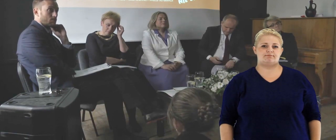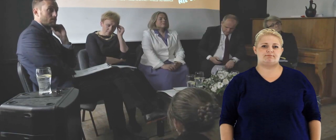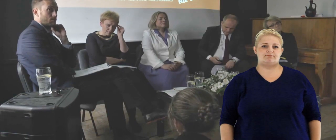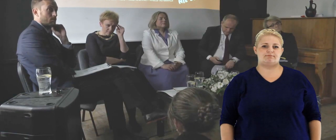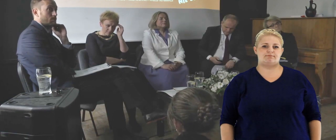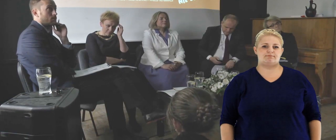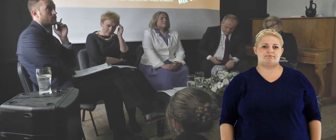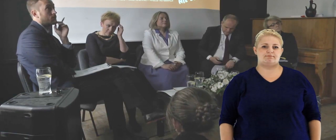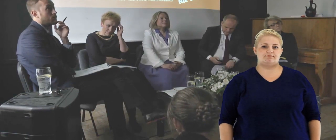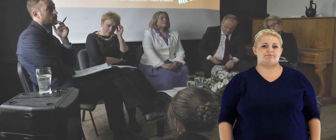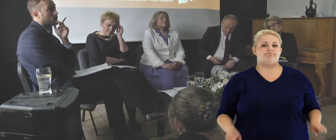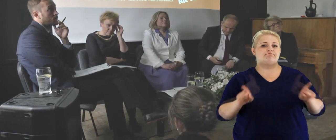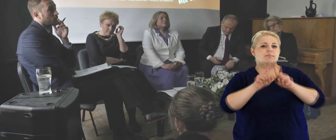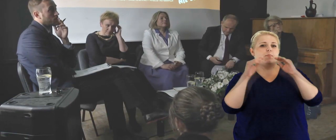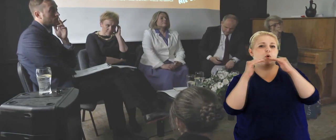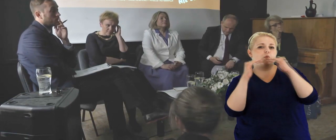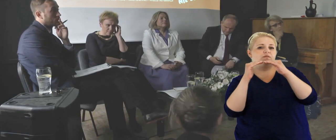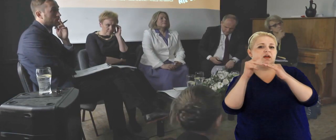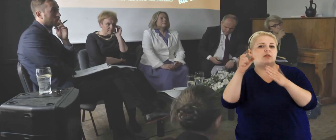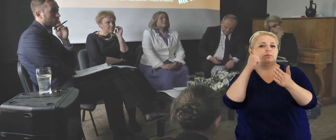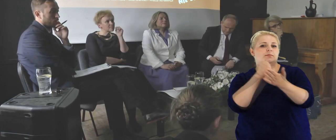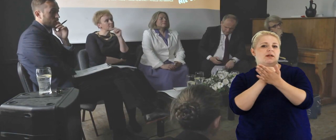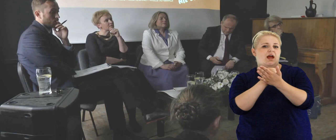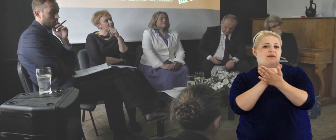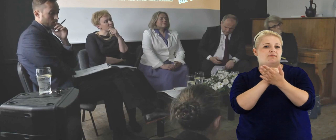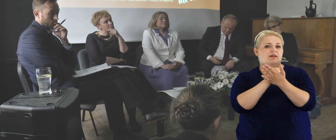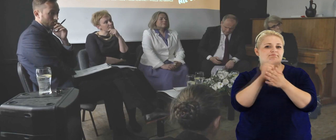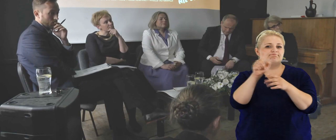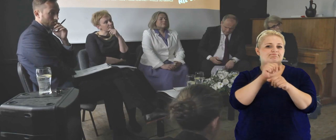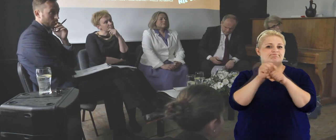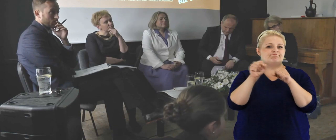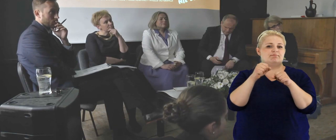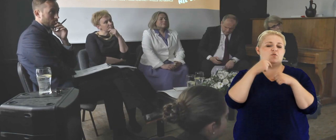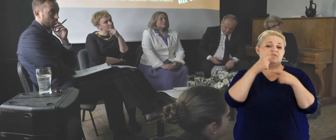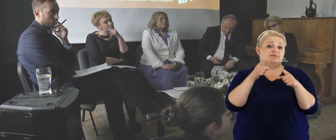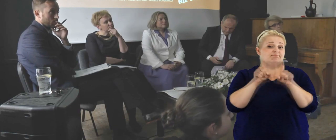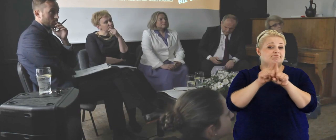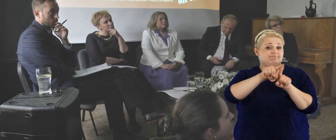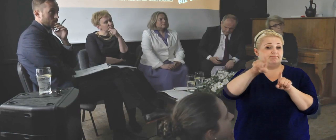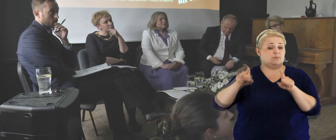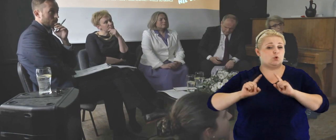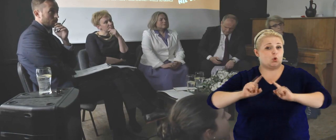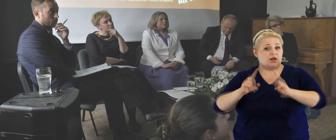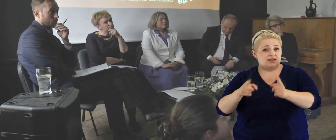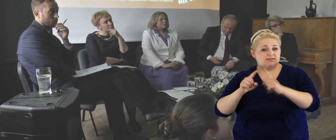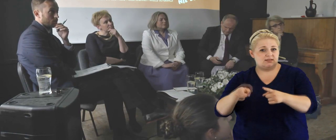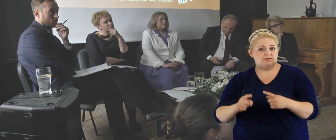Europejskiej, w porównaniu z prawem, które